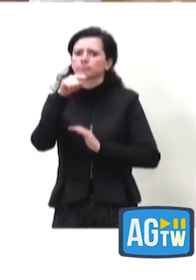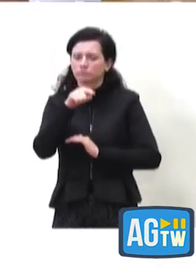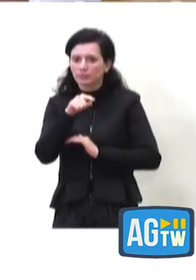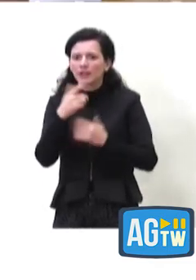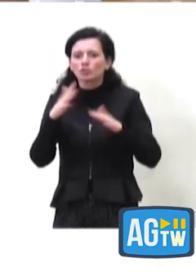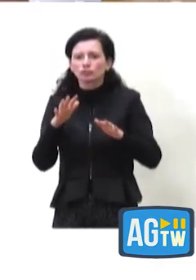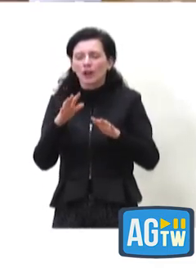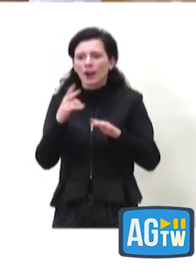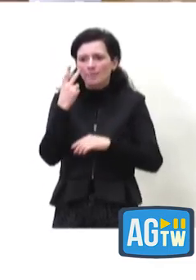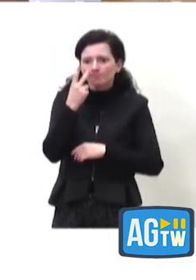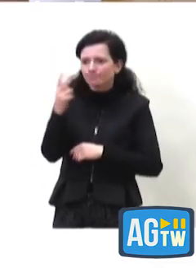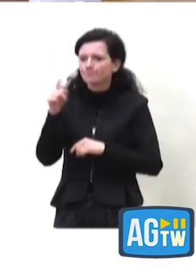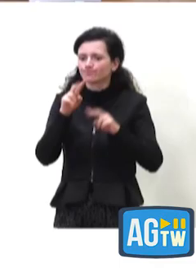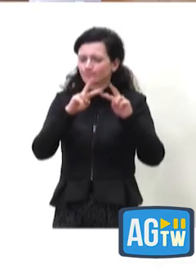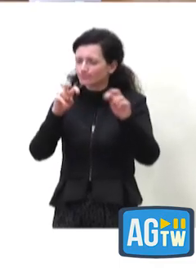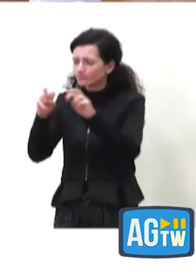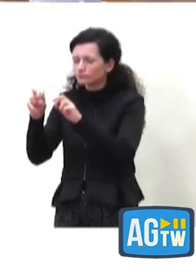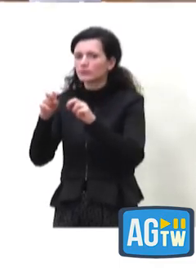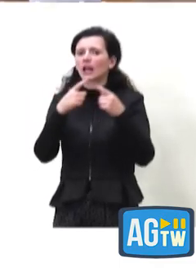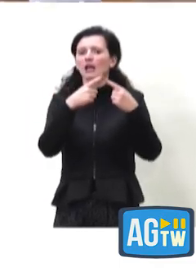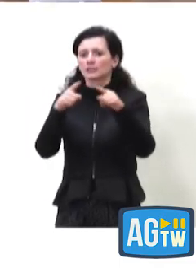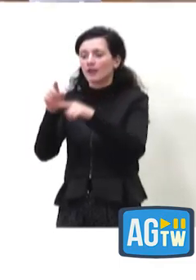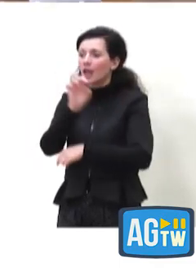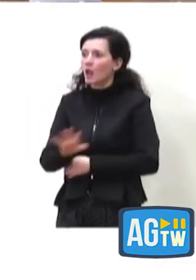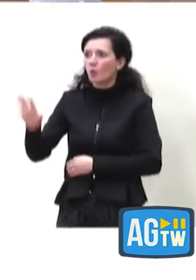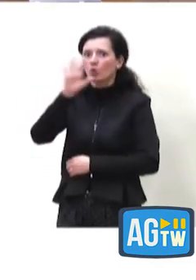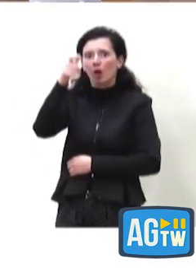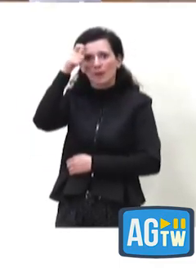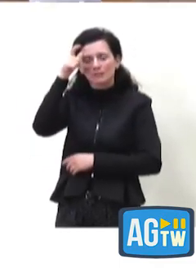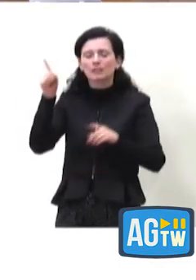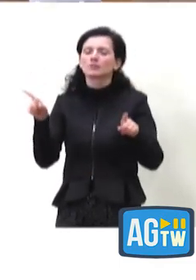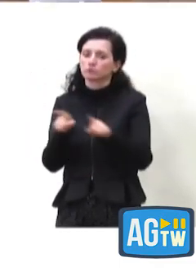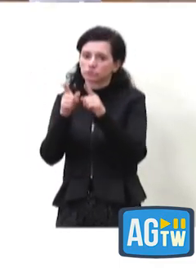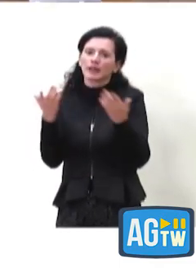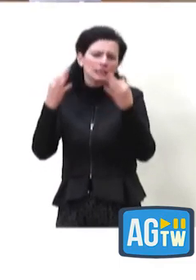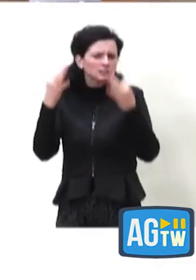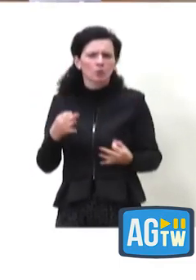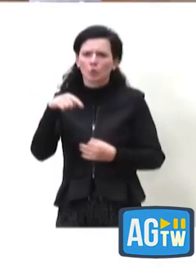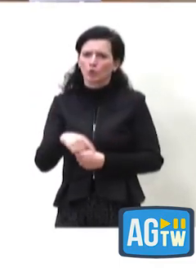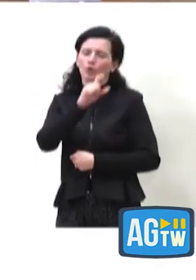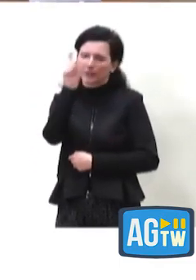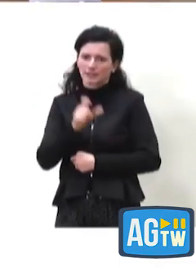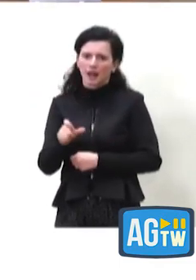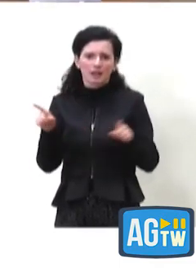stati rilevati in diversi paesi, in diversi paesi europei e certamente anche in Italia.